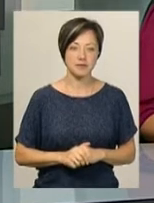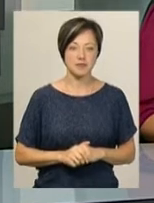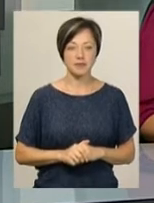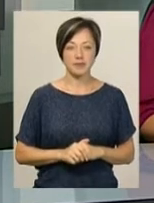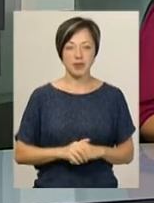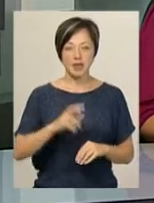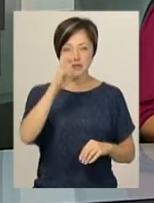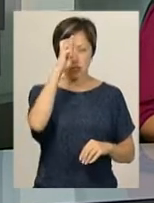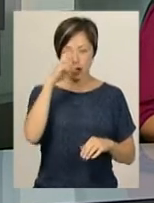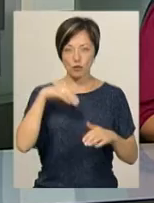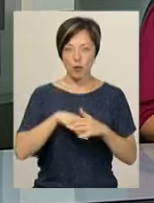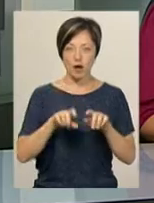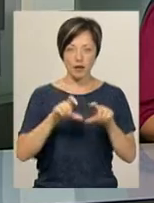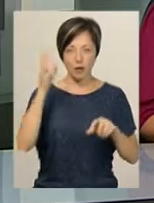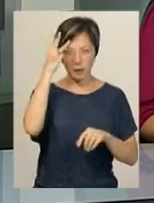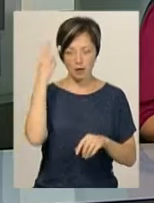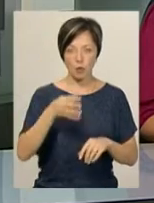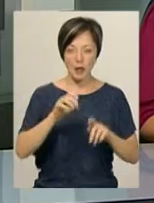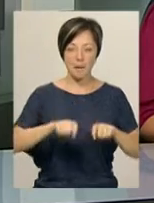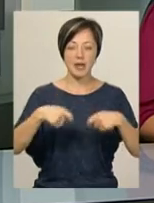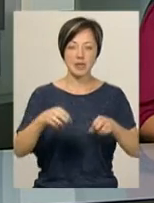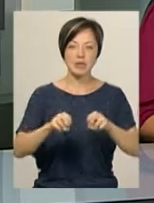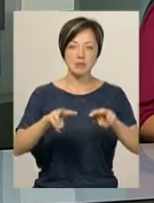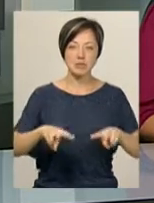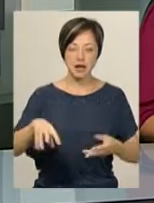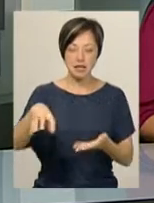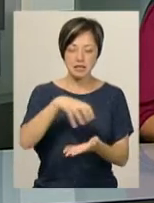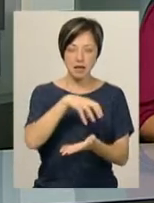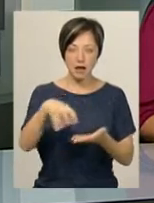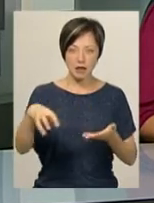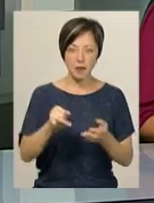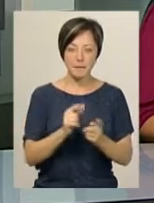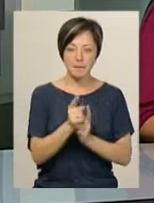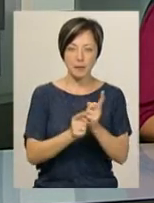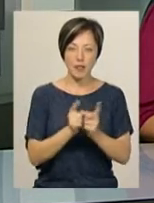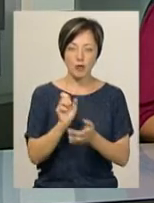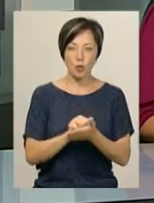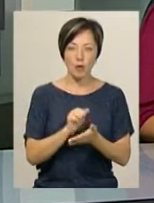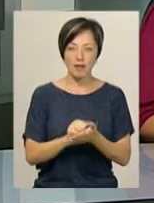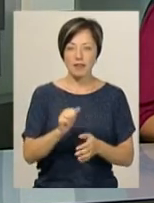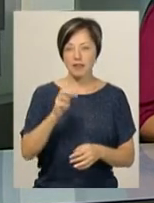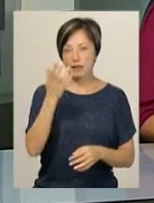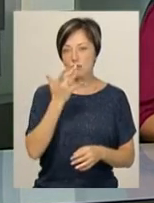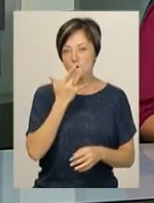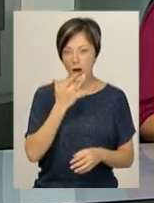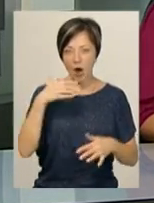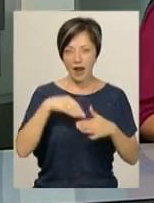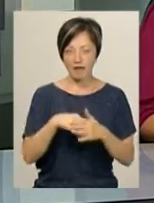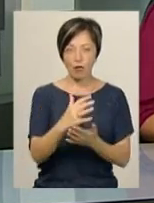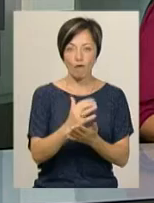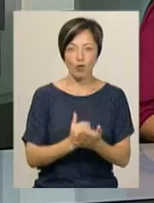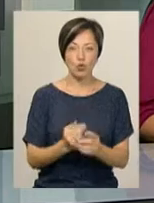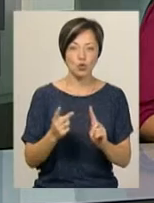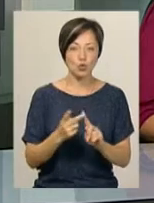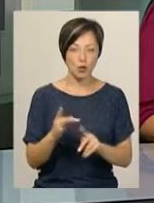Державному архіву Хмельницької області передали спеціальний сканер для оцифрування документів Національного архівного фонду. Це вже